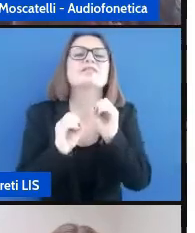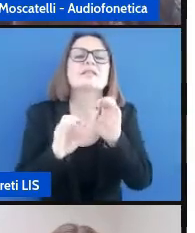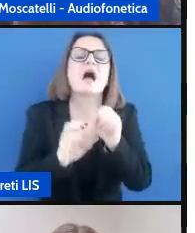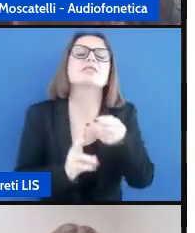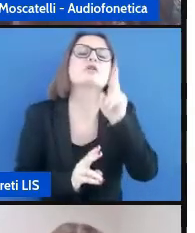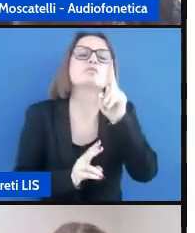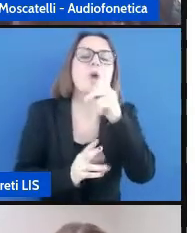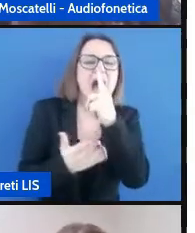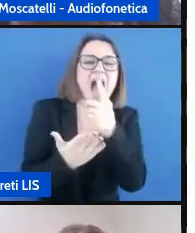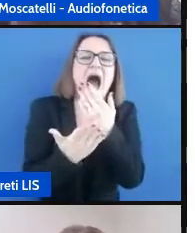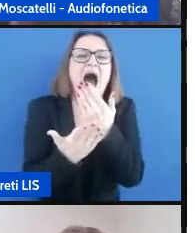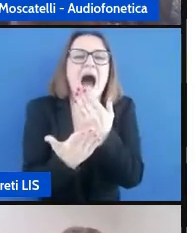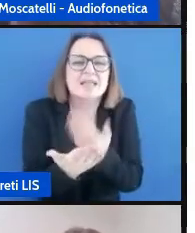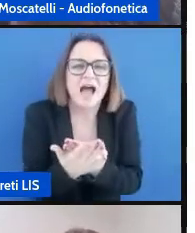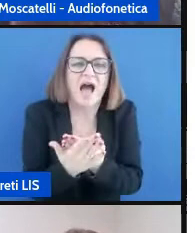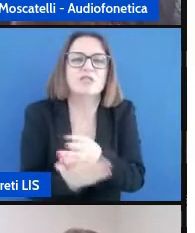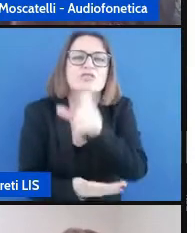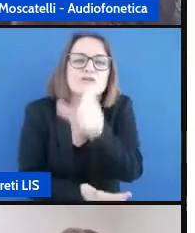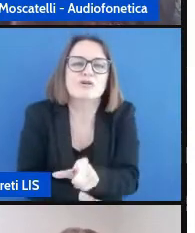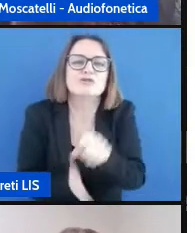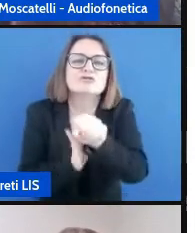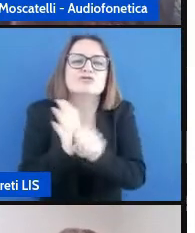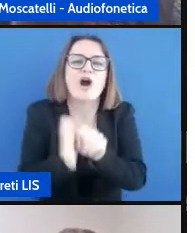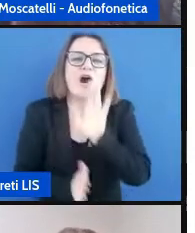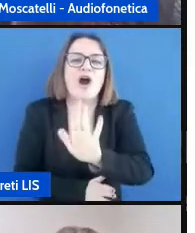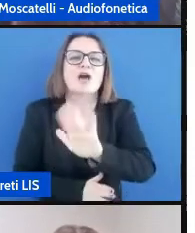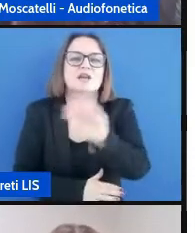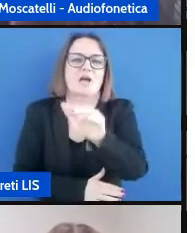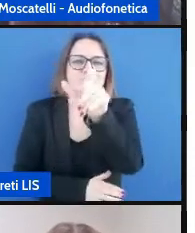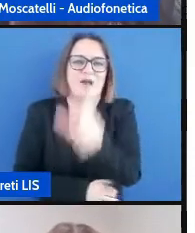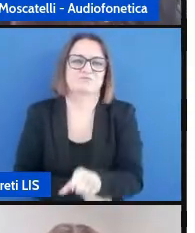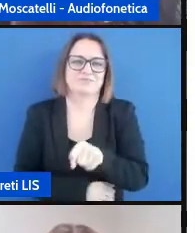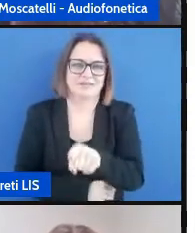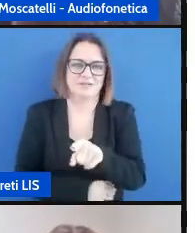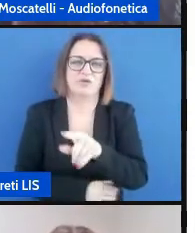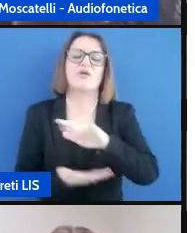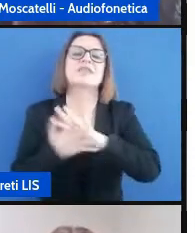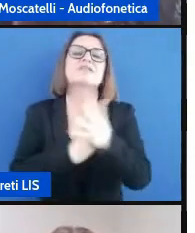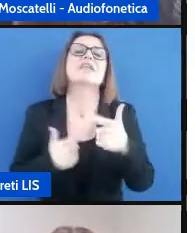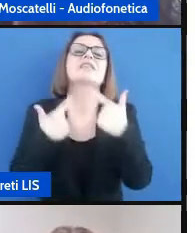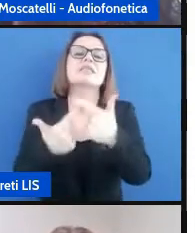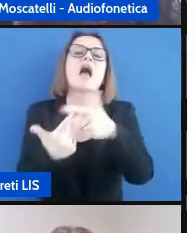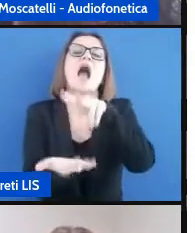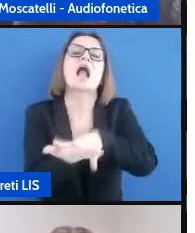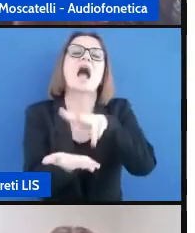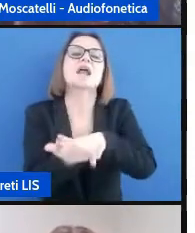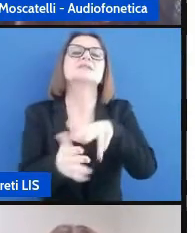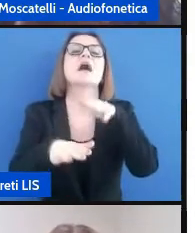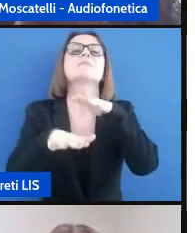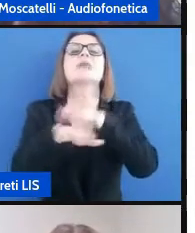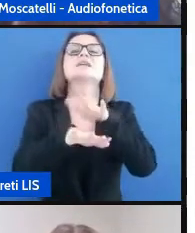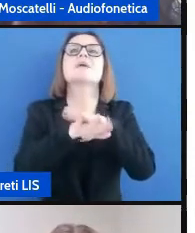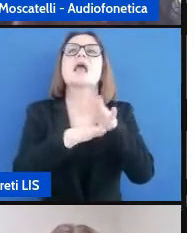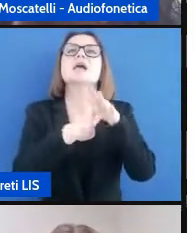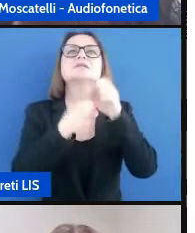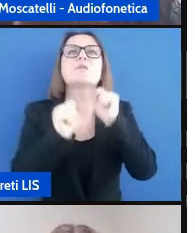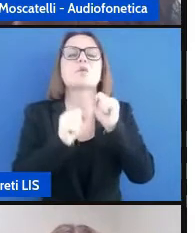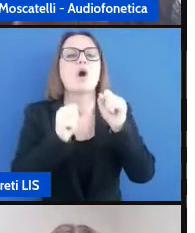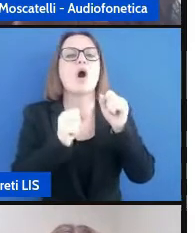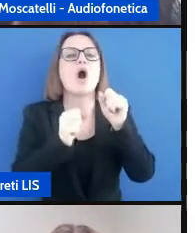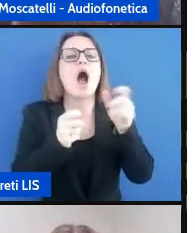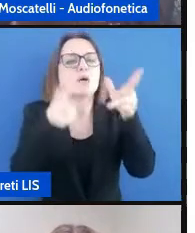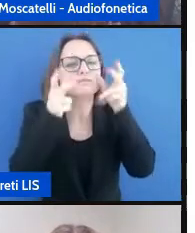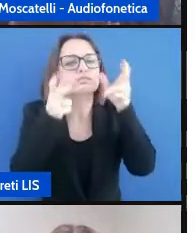adattabili a quello che è la storia del bambino e quindi garantirgli un'esperienza d'apprendimento positiva